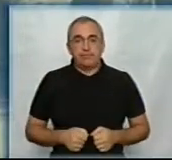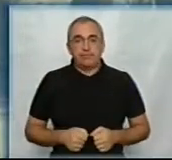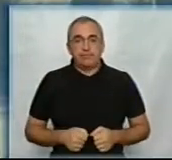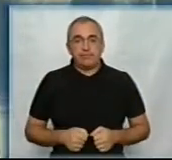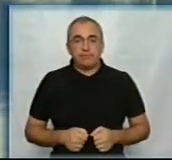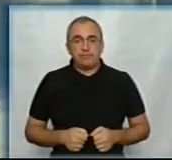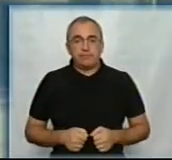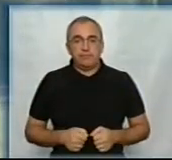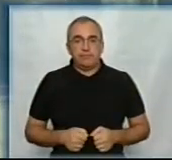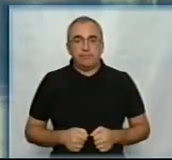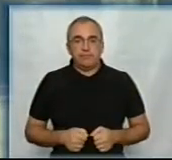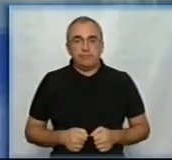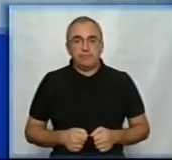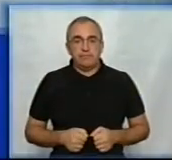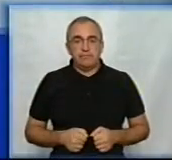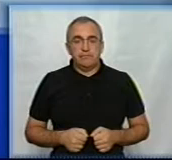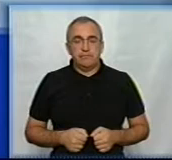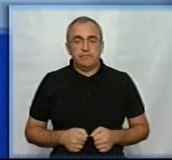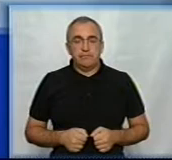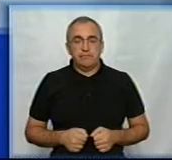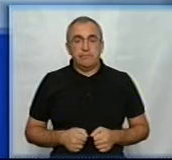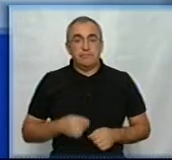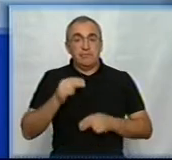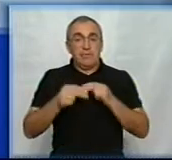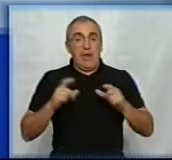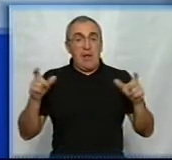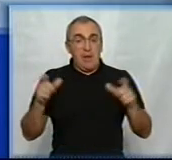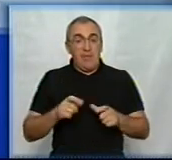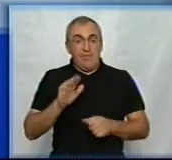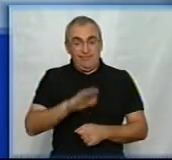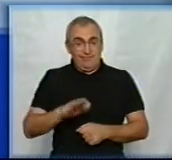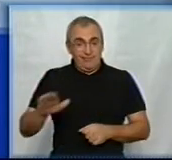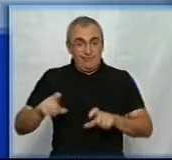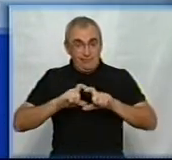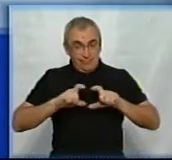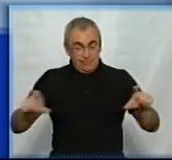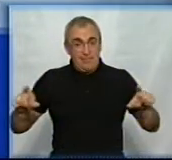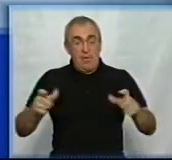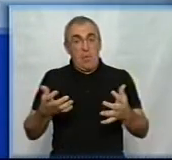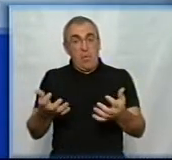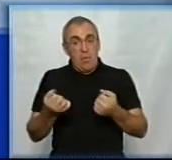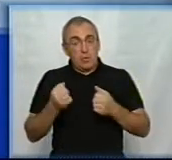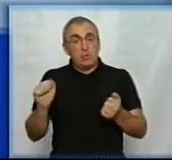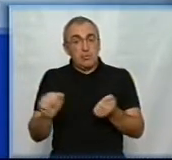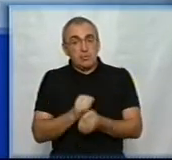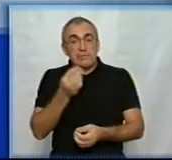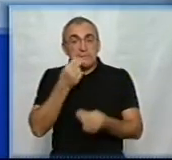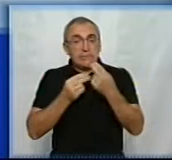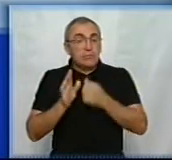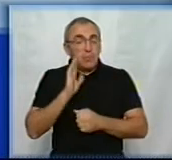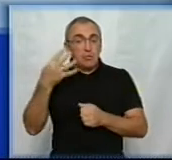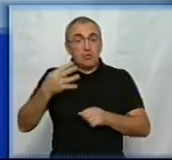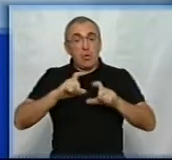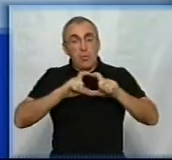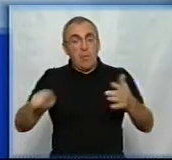Новини на Суспільному. Кропивницький. Через карантин учні початкових класів шкіл Кропивницького отримуватимуть сухі сніданки. У 40